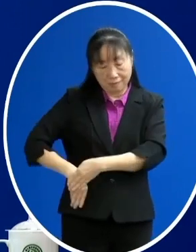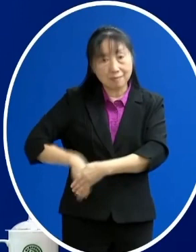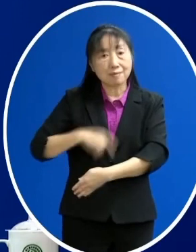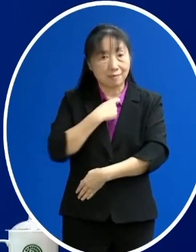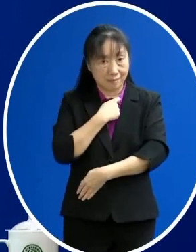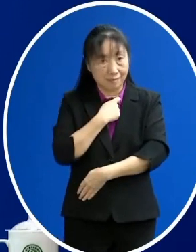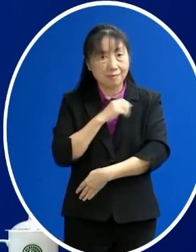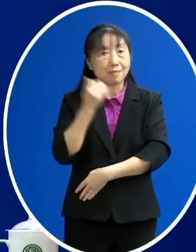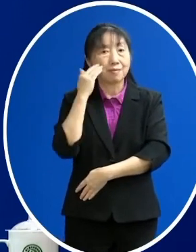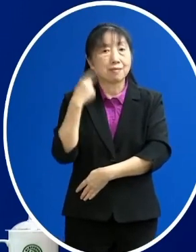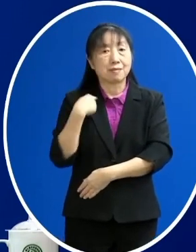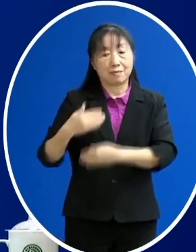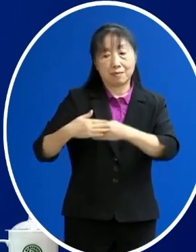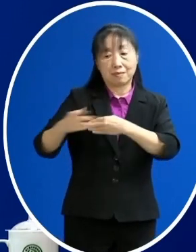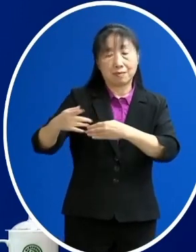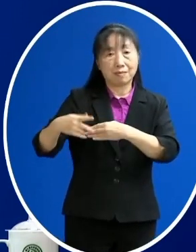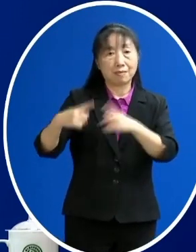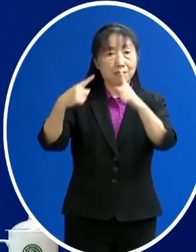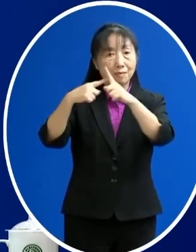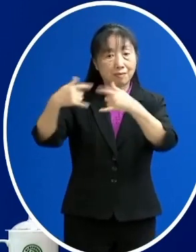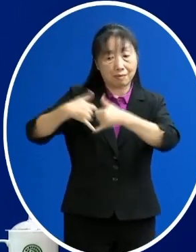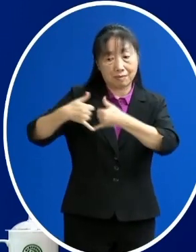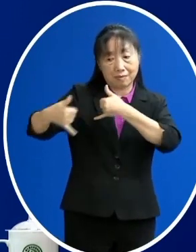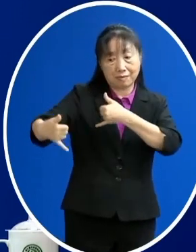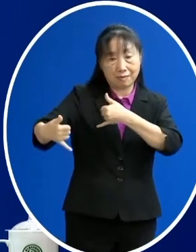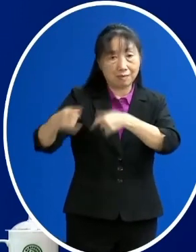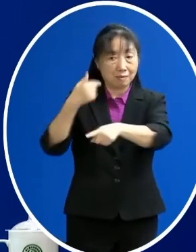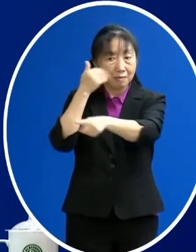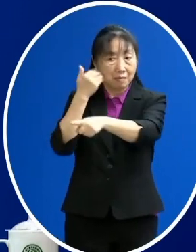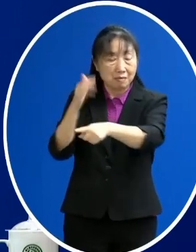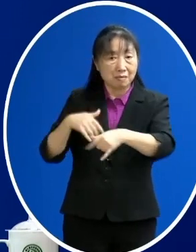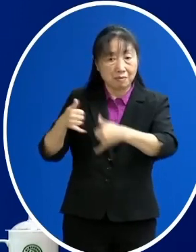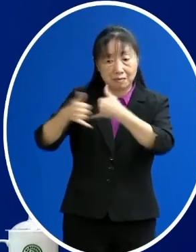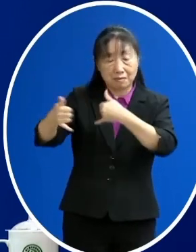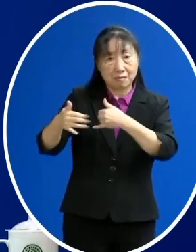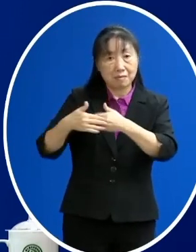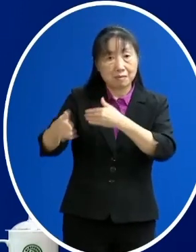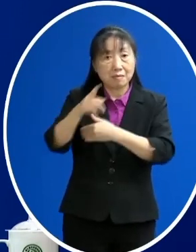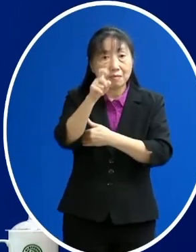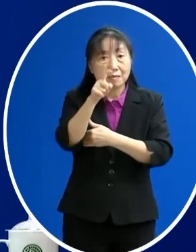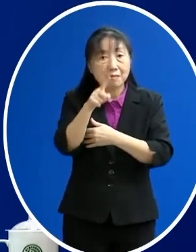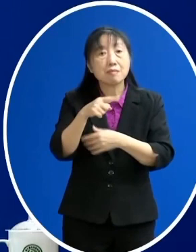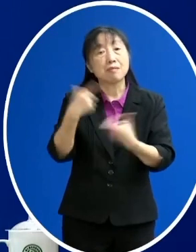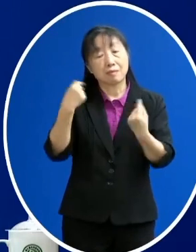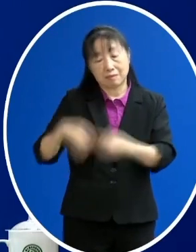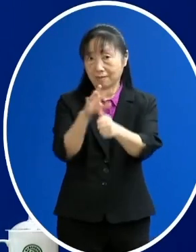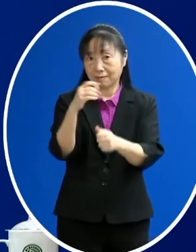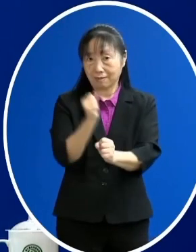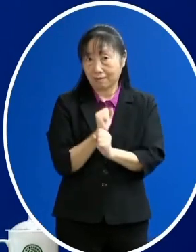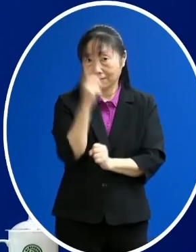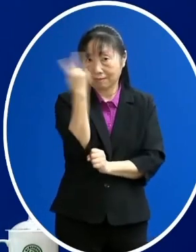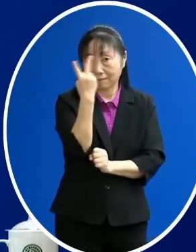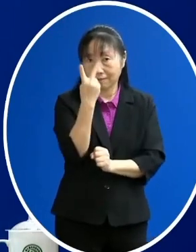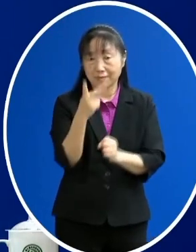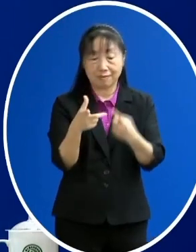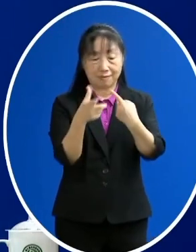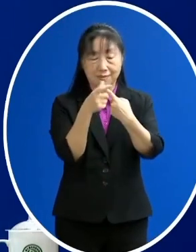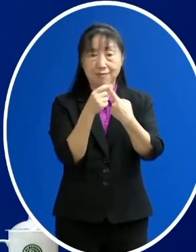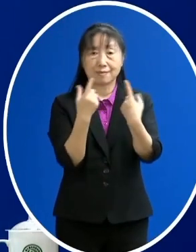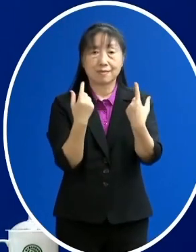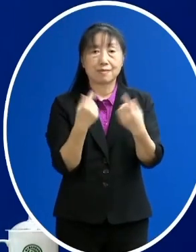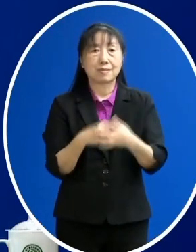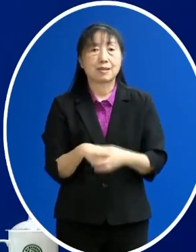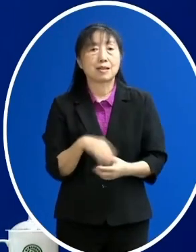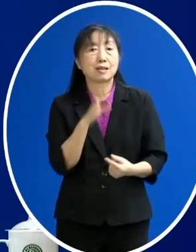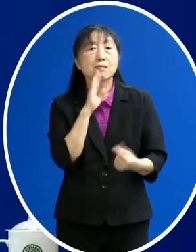跟相關人士保持這個不特定對象保持社交距離的話還是要把口罩拿出來戴上去因應這個目前我們還是